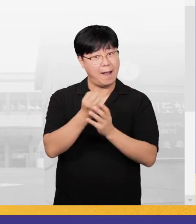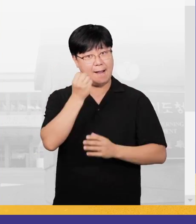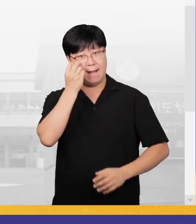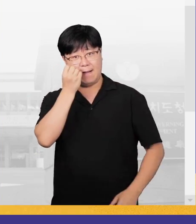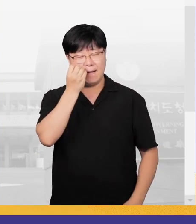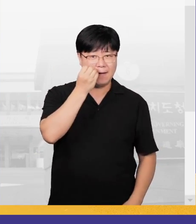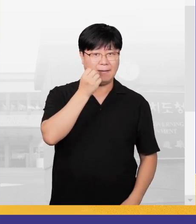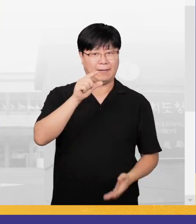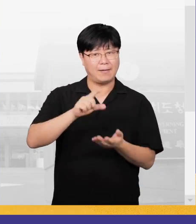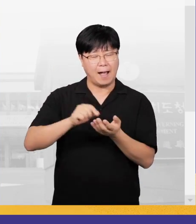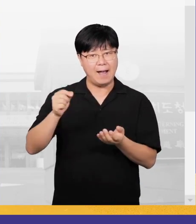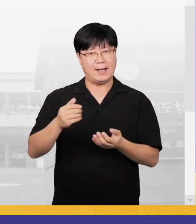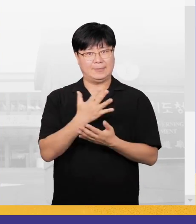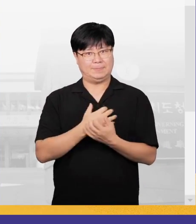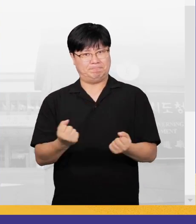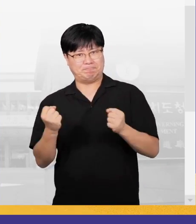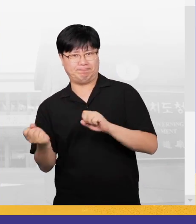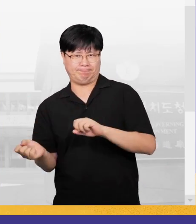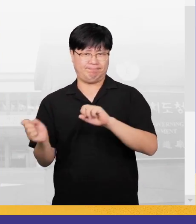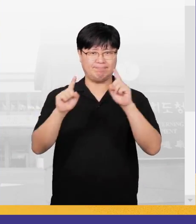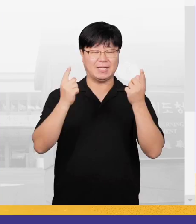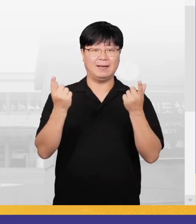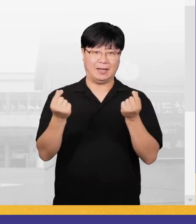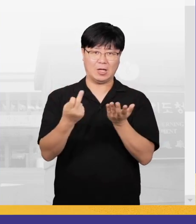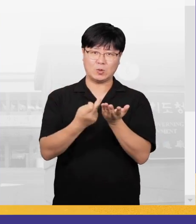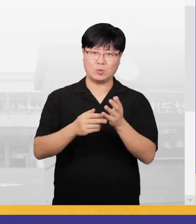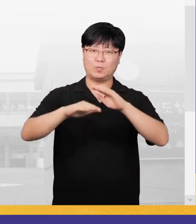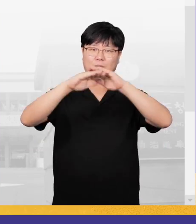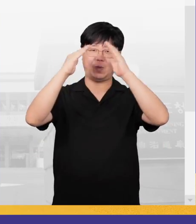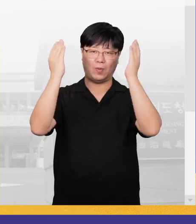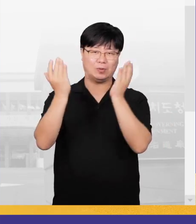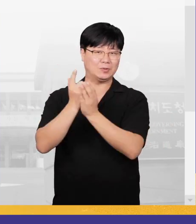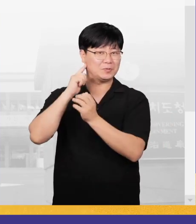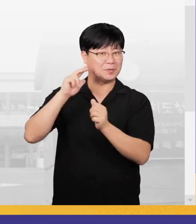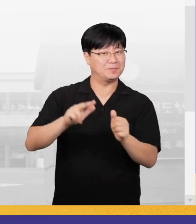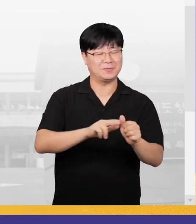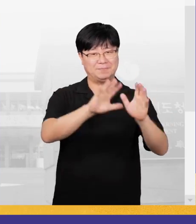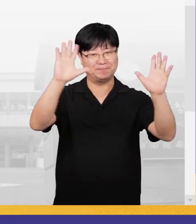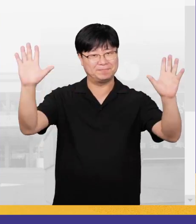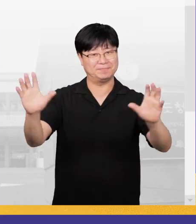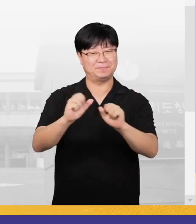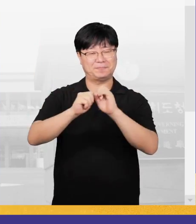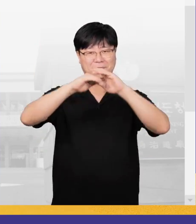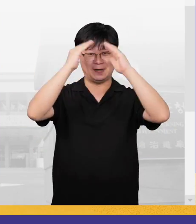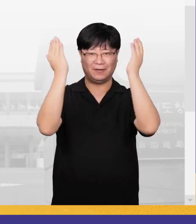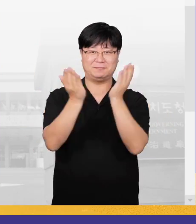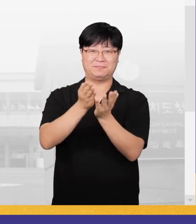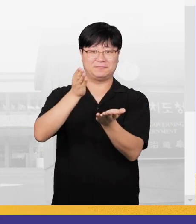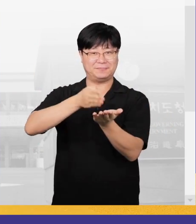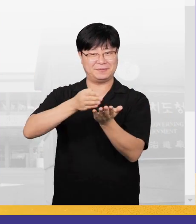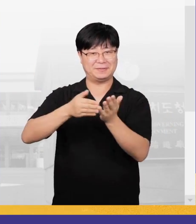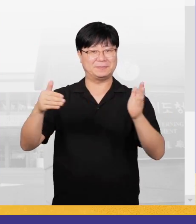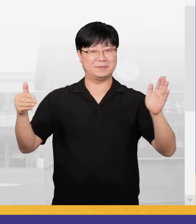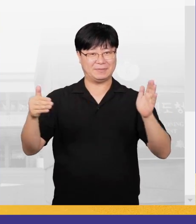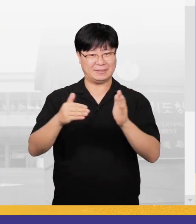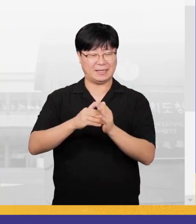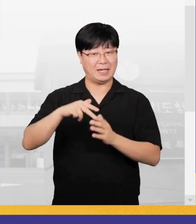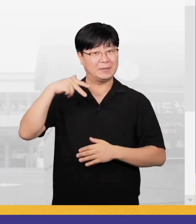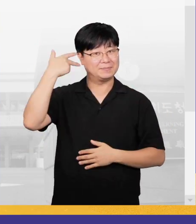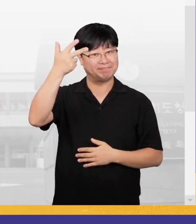신기하고 약간 힐링이 될 것 같아요. 제주의 모든 정보를 한눈에